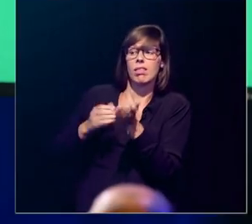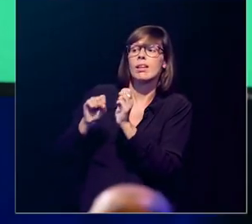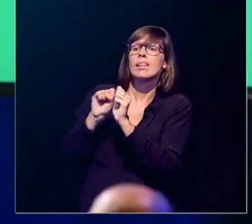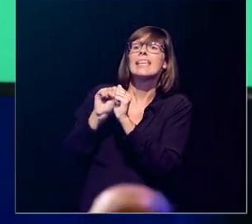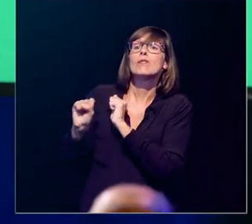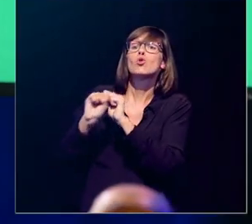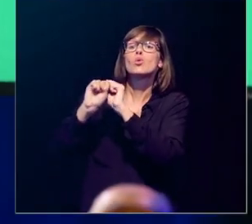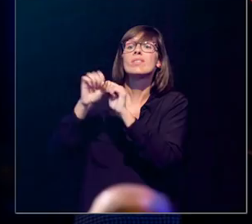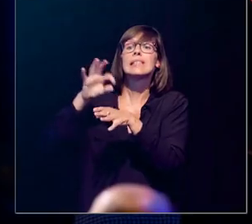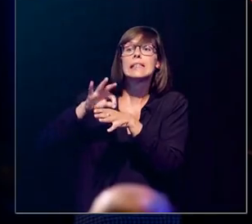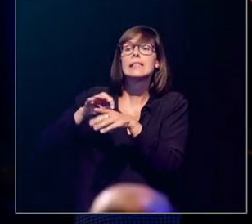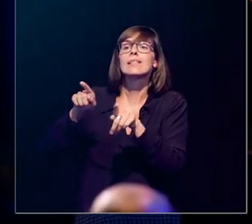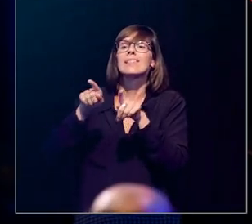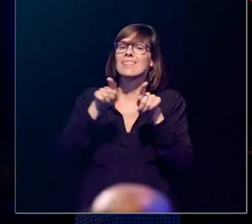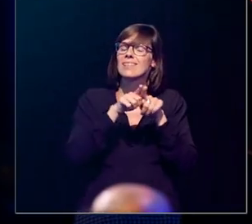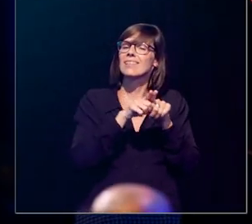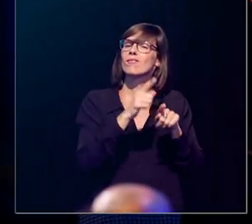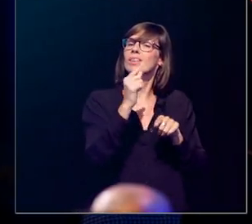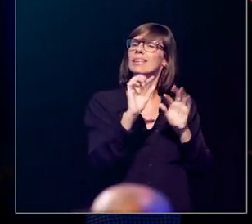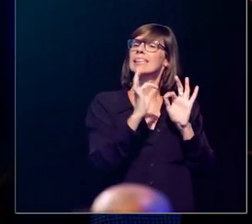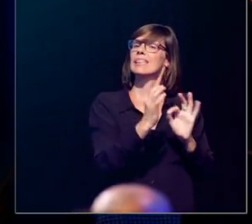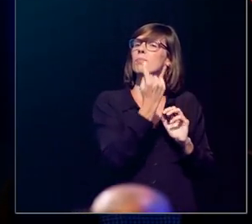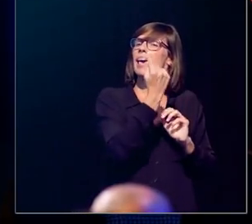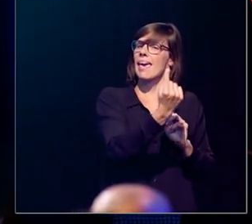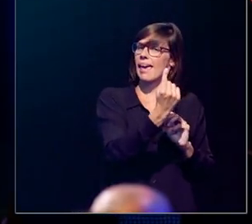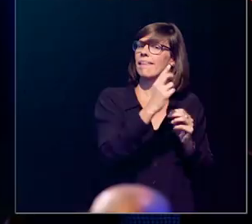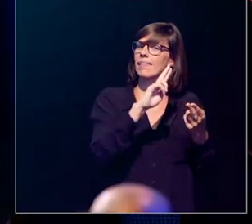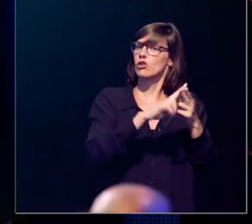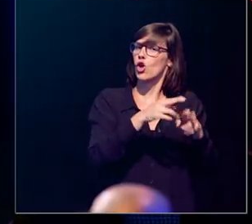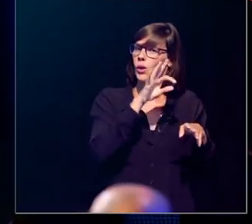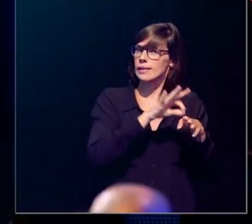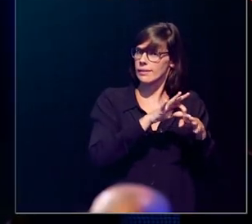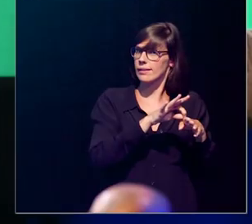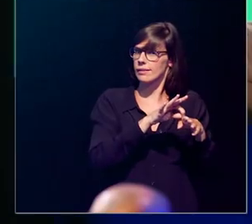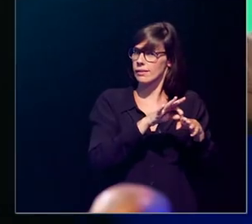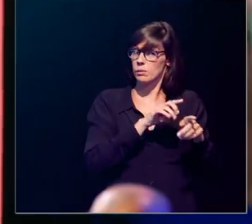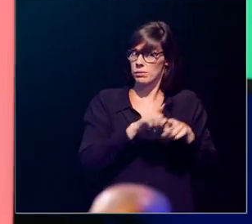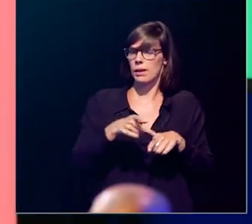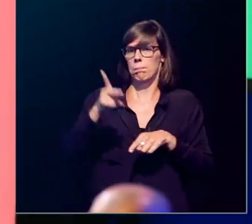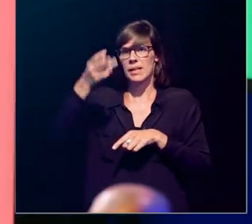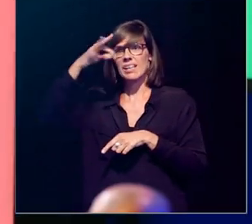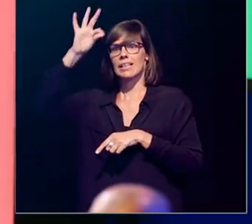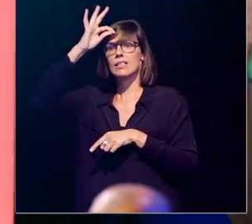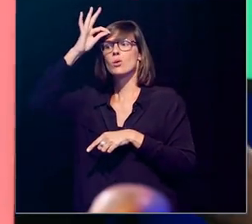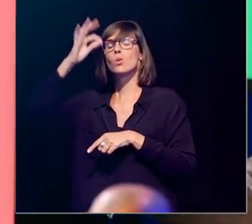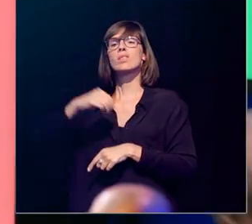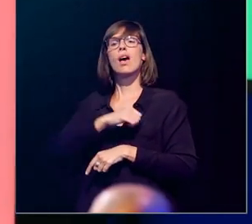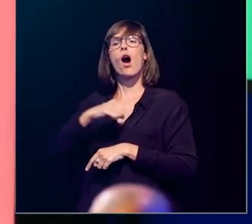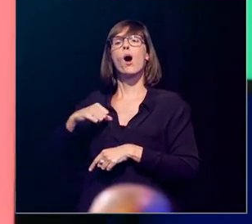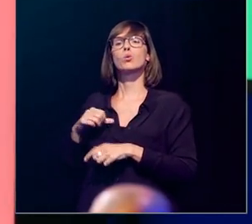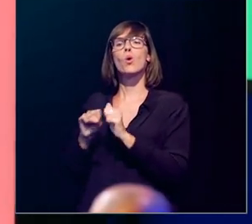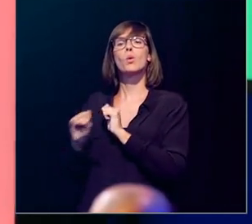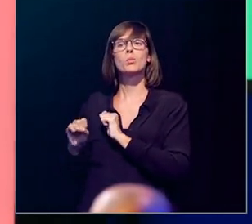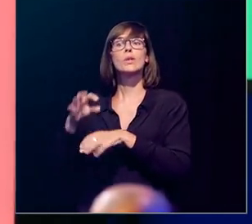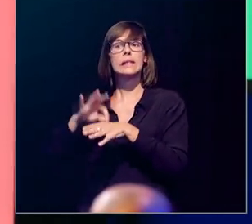zoals type 1-diabetes, wanneer die zeer lage spiegels hebben aan vitamine D, dat die veel hoger risico's hebben op die autoimmune